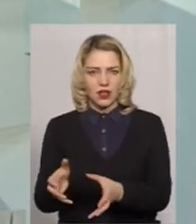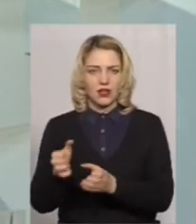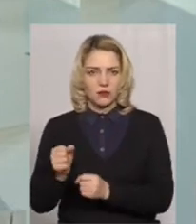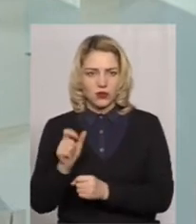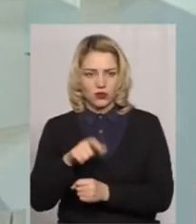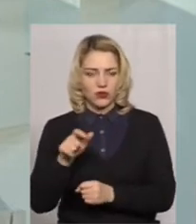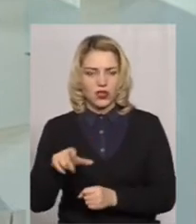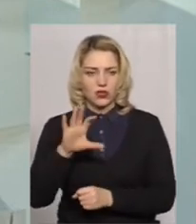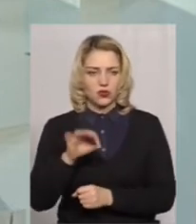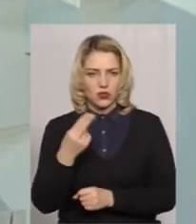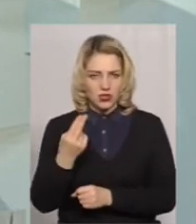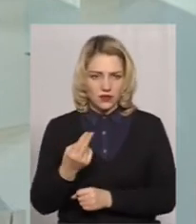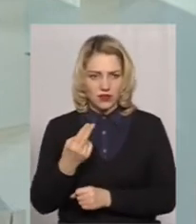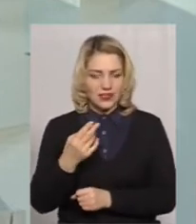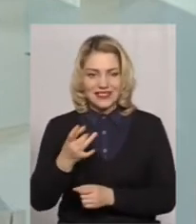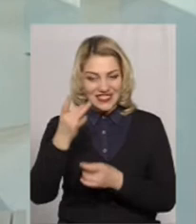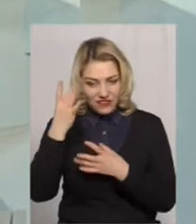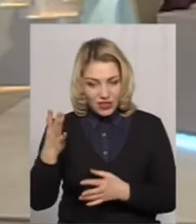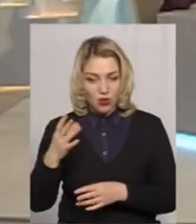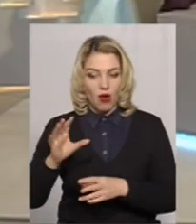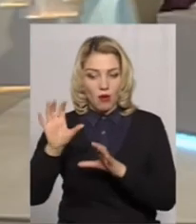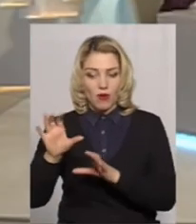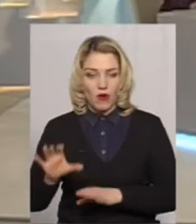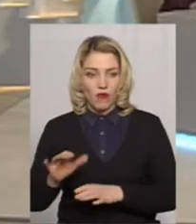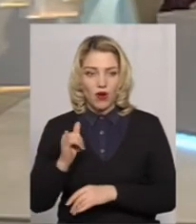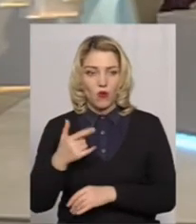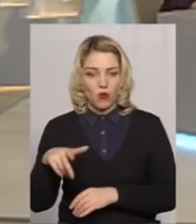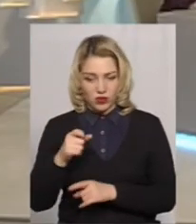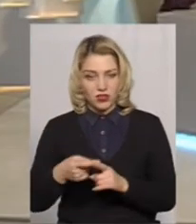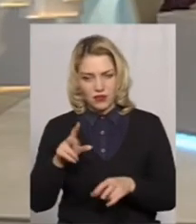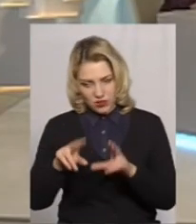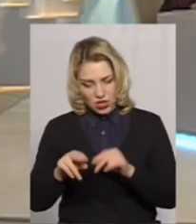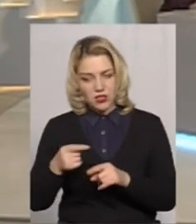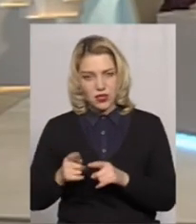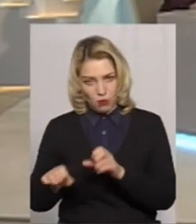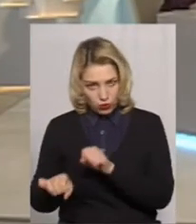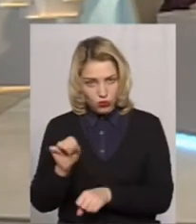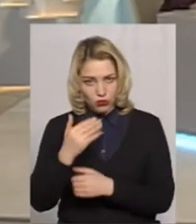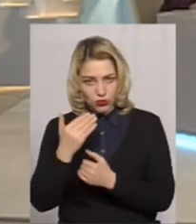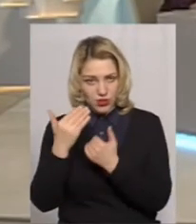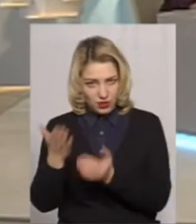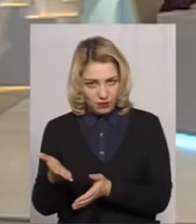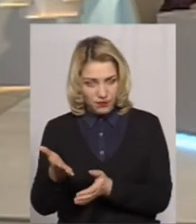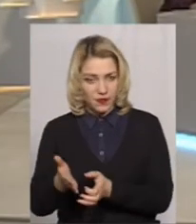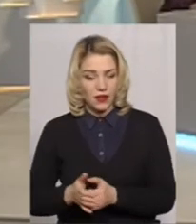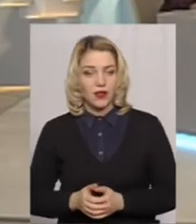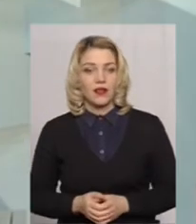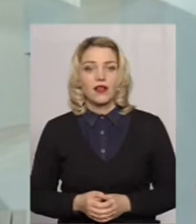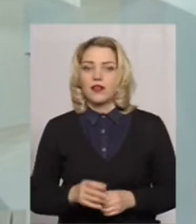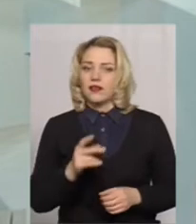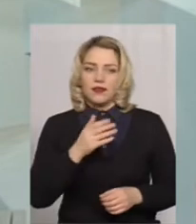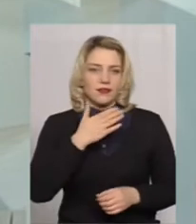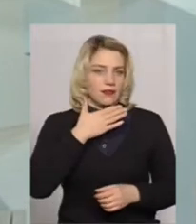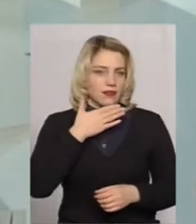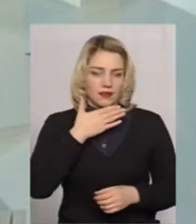цивільно-правовою угодою. Це вважаєте порушенням? Вони несуть якусь відповідальність, якщо такі випадки виявляються? Ні,